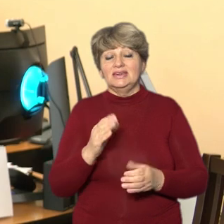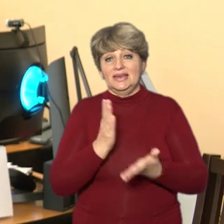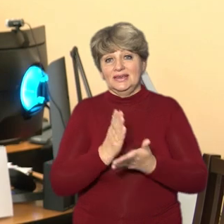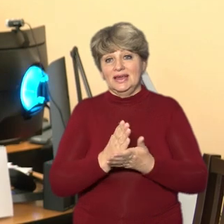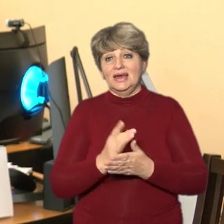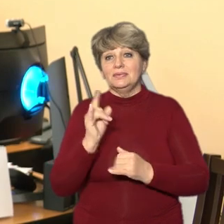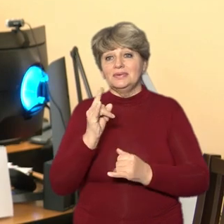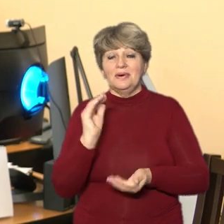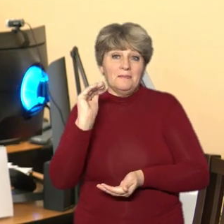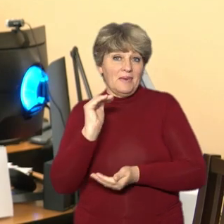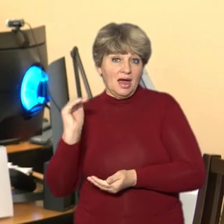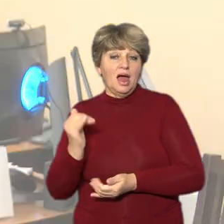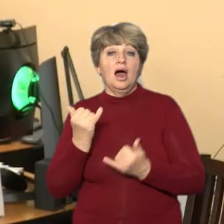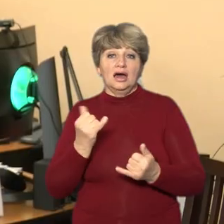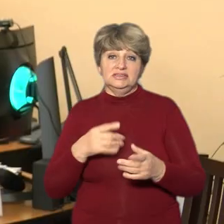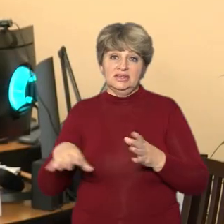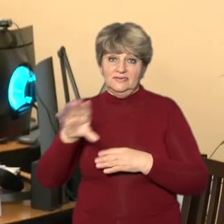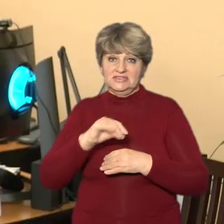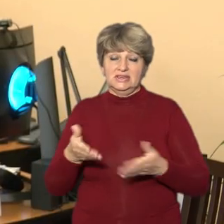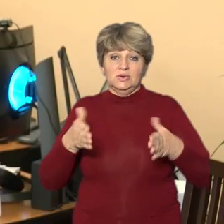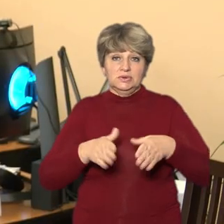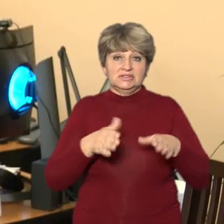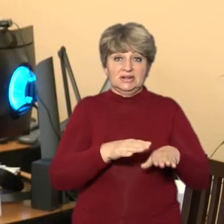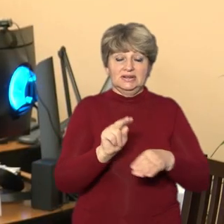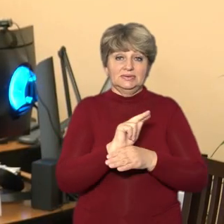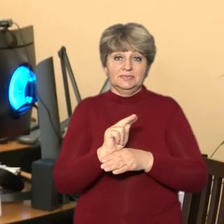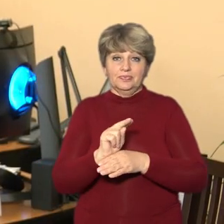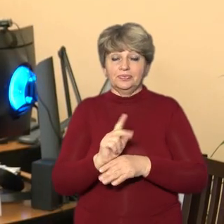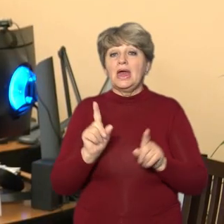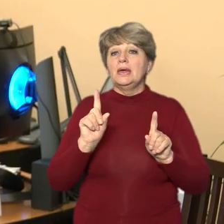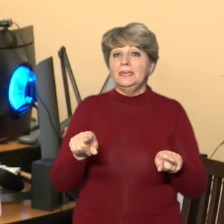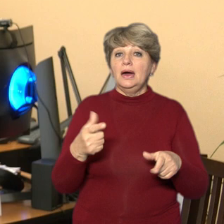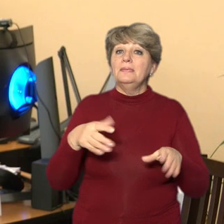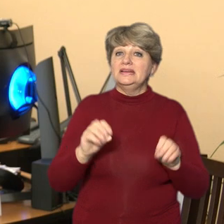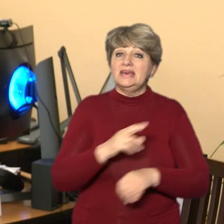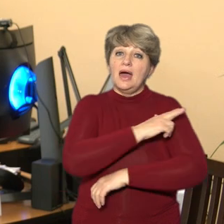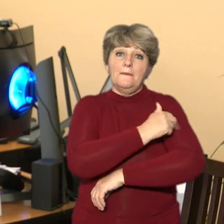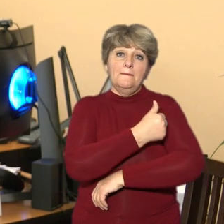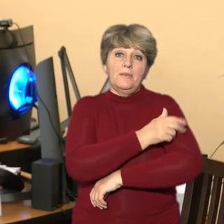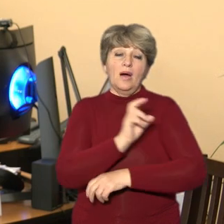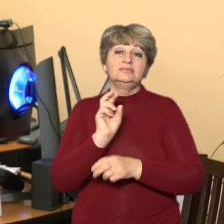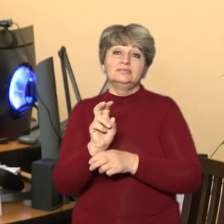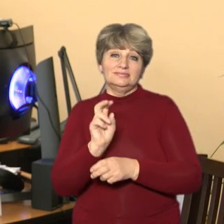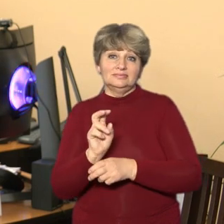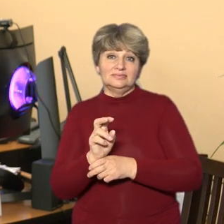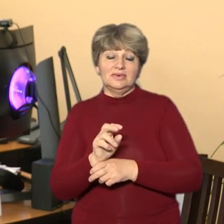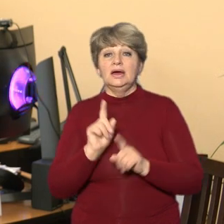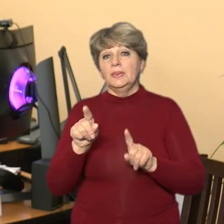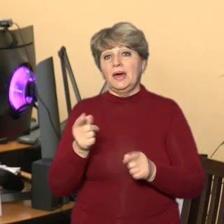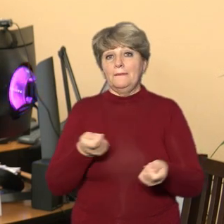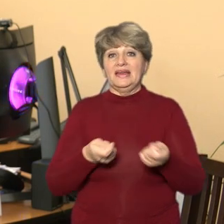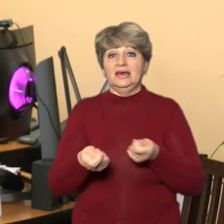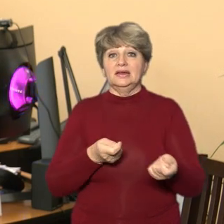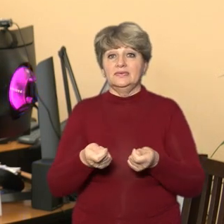сьогодні стаціонарний лікувальний заклад. А от, наприклад, там, де поліклініки, там керівництво